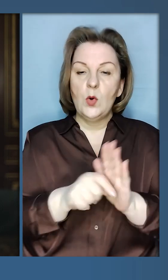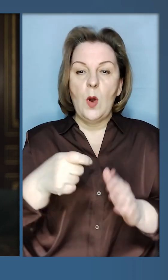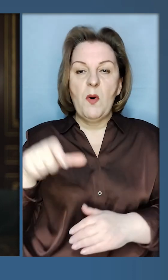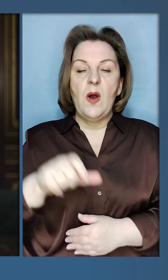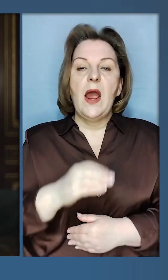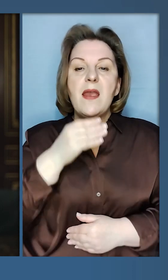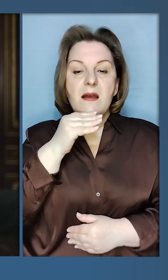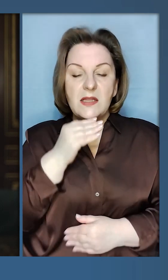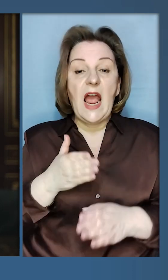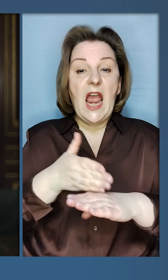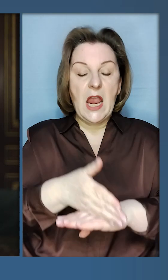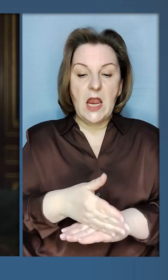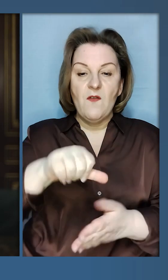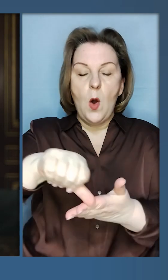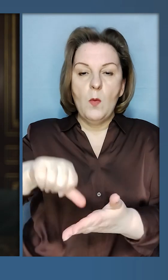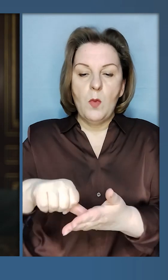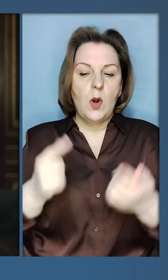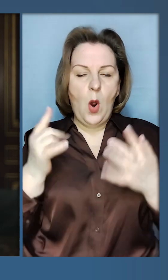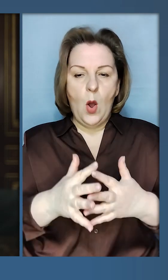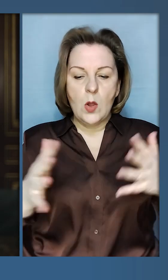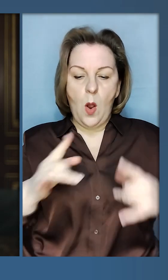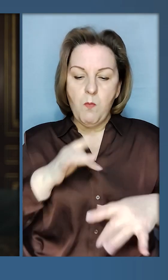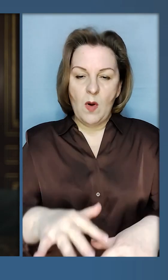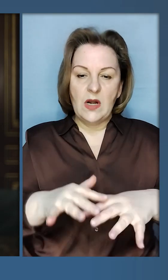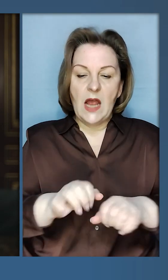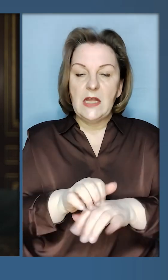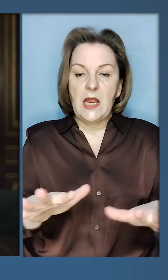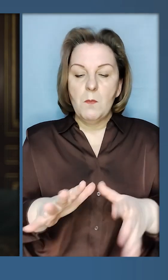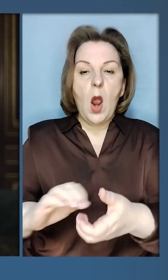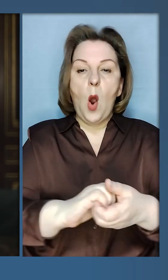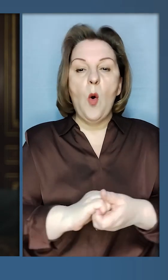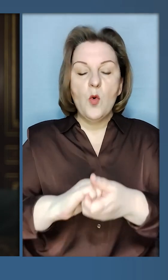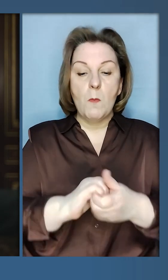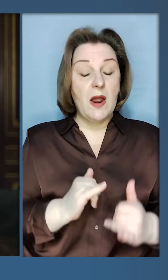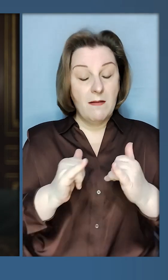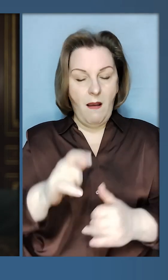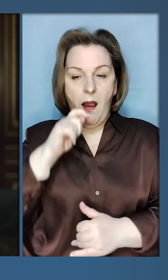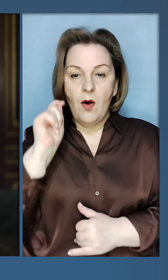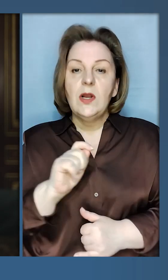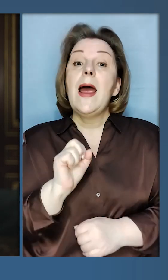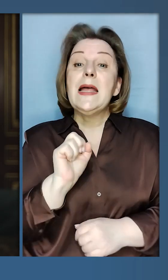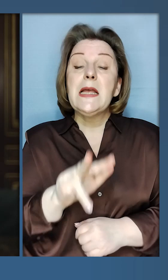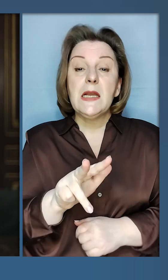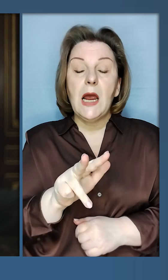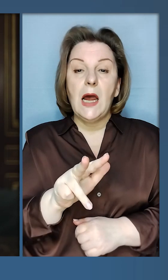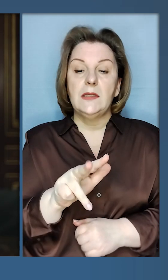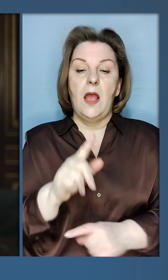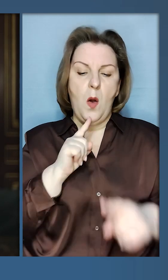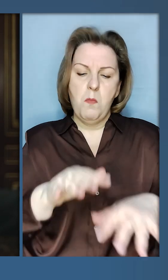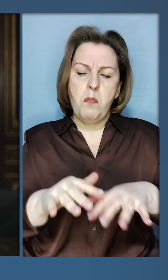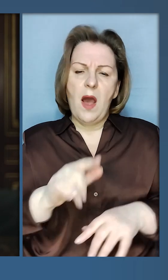з президентом Єгипту. Візит представників глобальної парламентської мережі «Об'єднані для України». Це 13